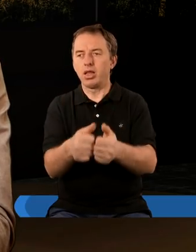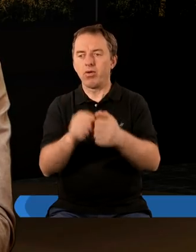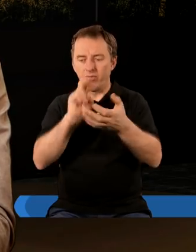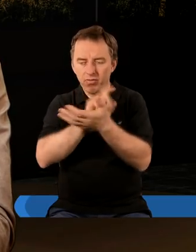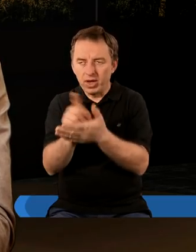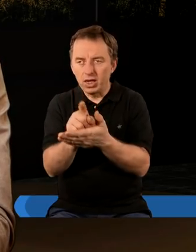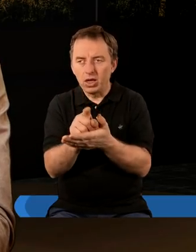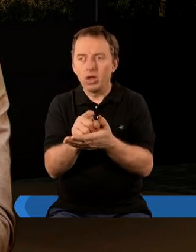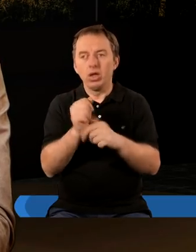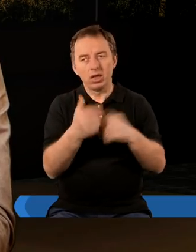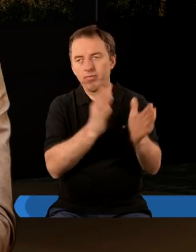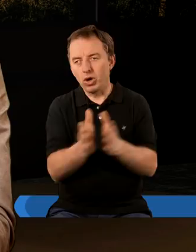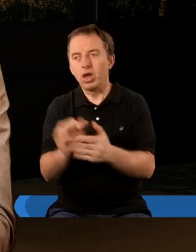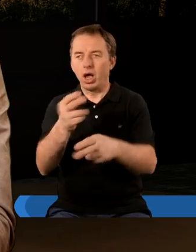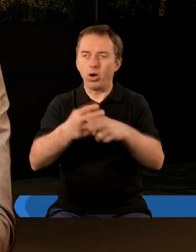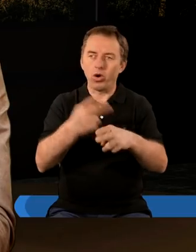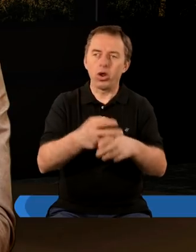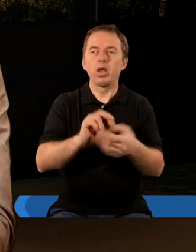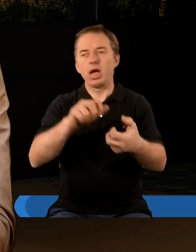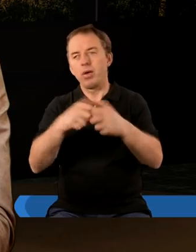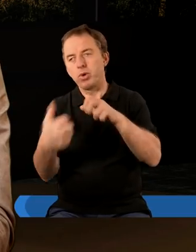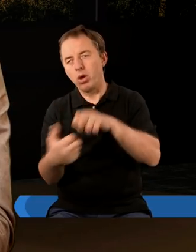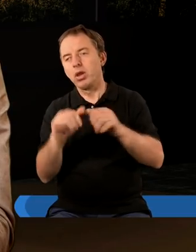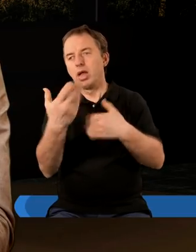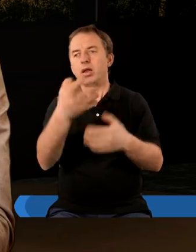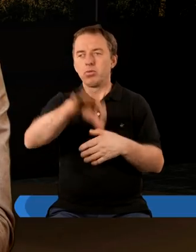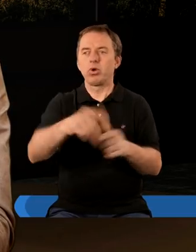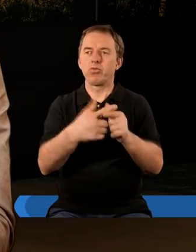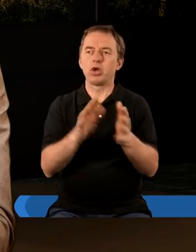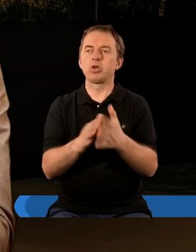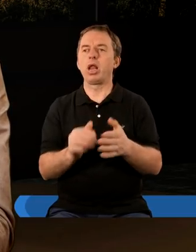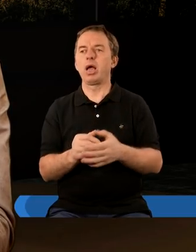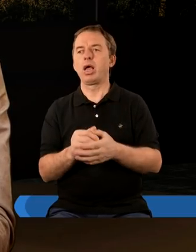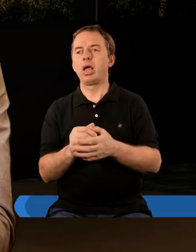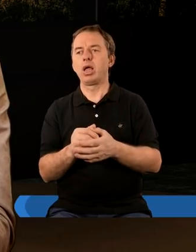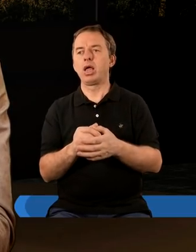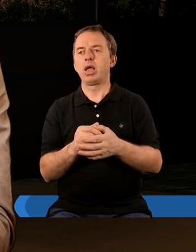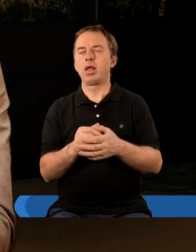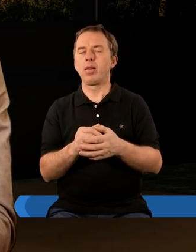diagnozę, mówi co jest nie w porządku, jaka jest choroba, jaki jest problem w danym zborze, w Kościele.